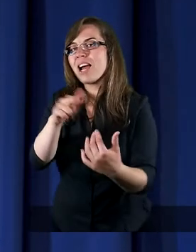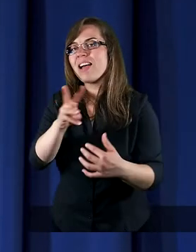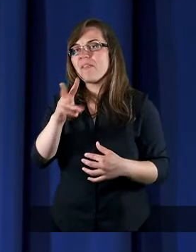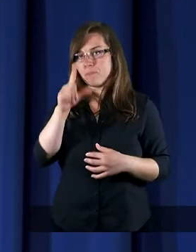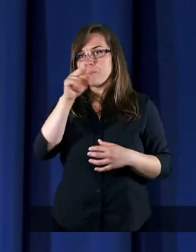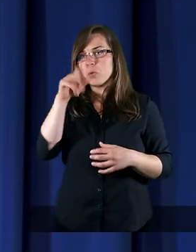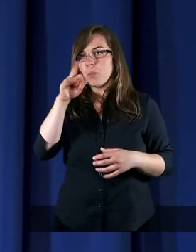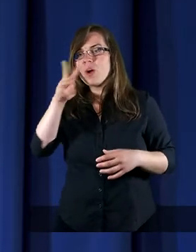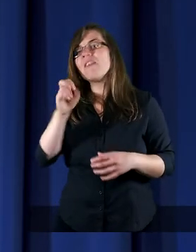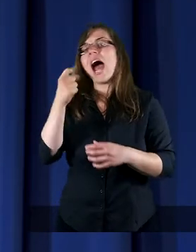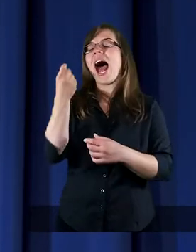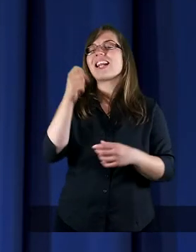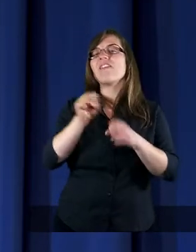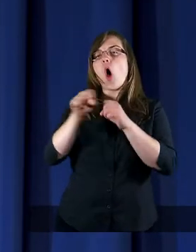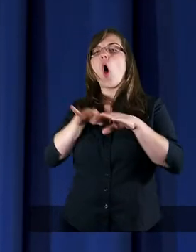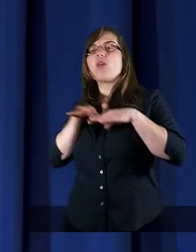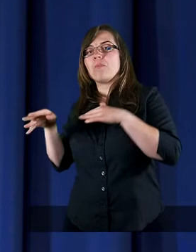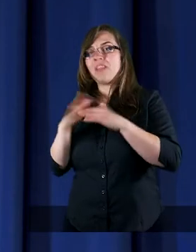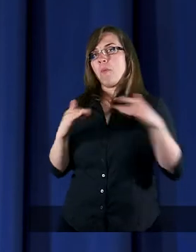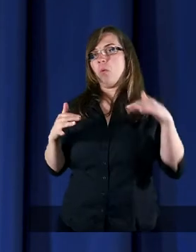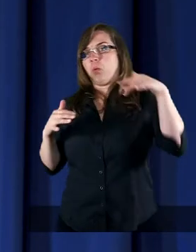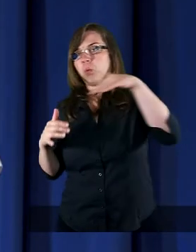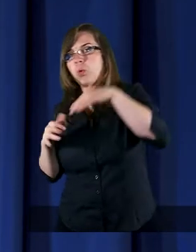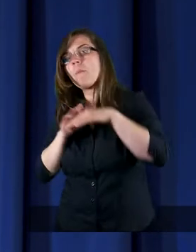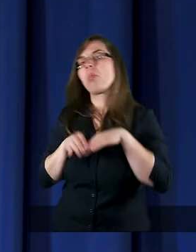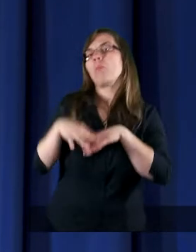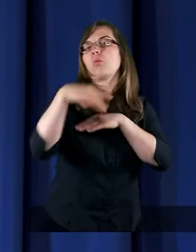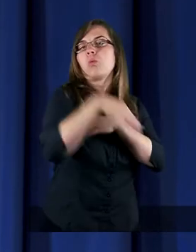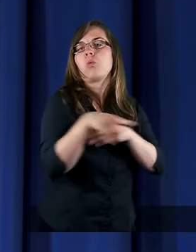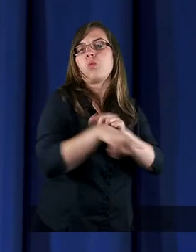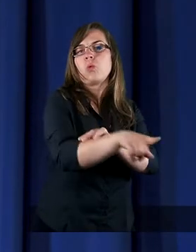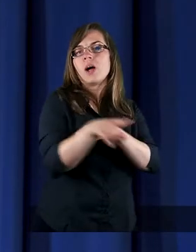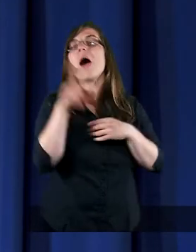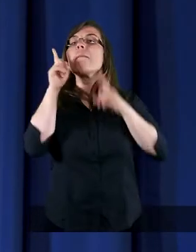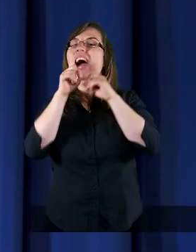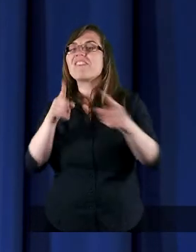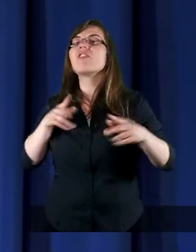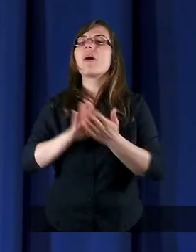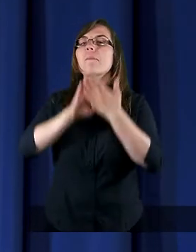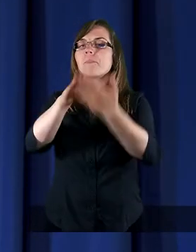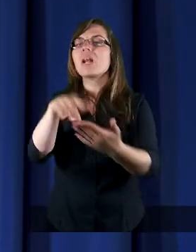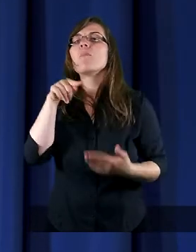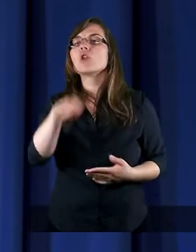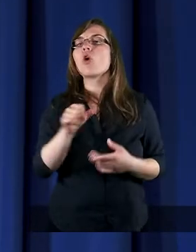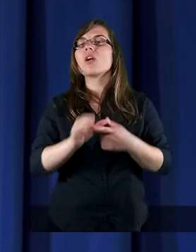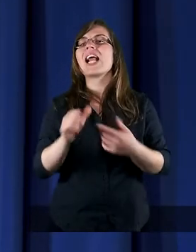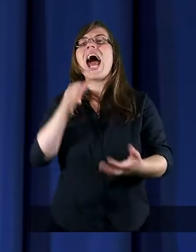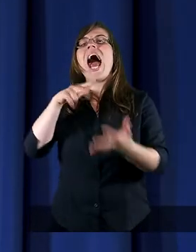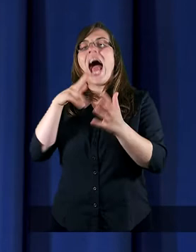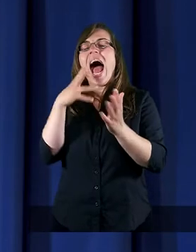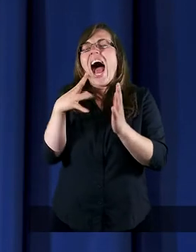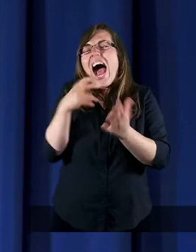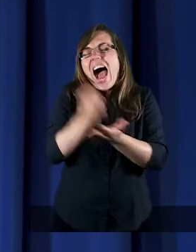chwilę odpływ. Prawda? Kochani, prawdziwe przebaczenie to akt dojrzałej,